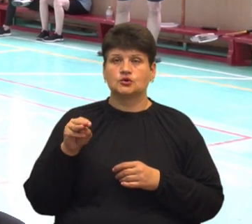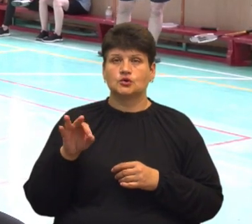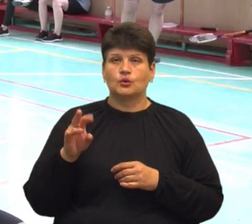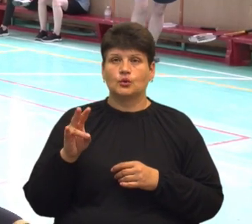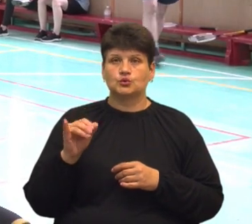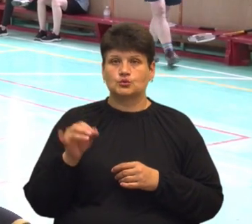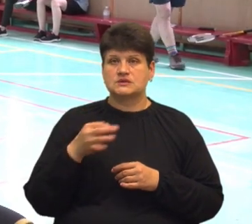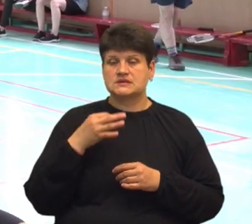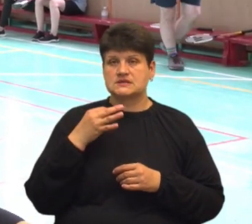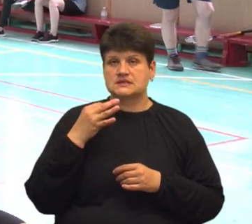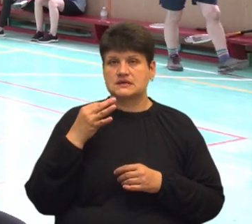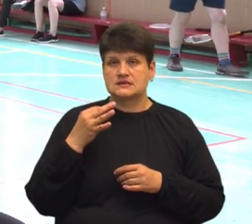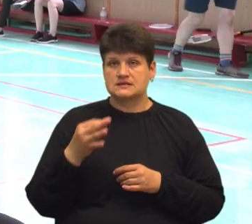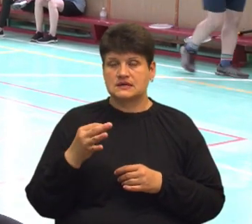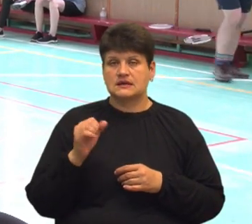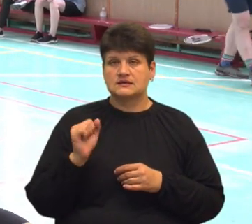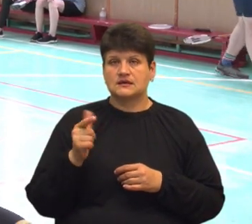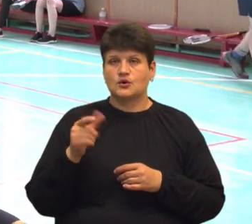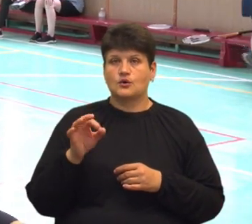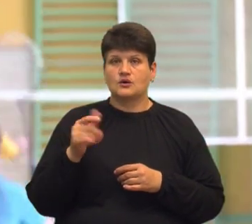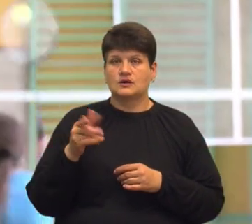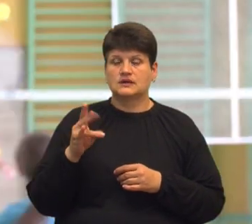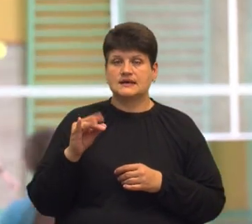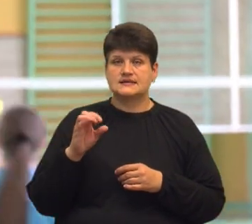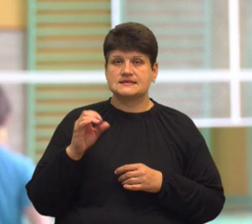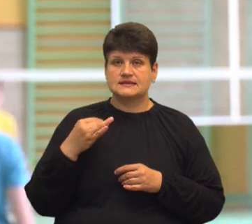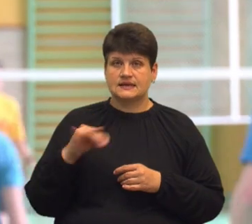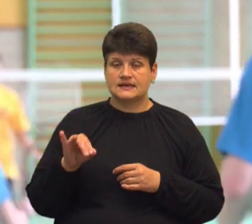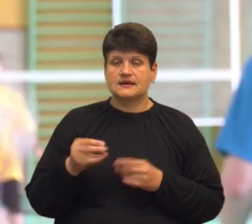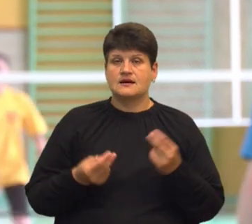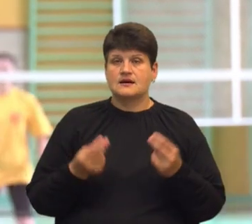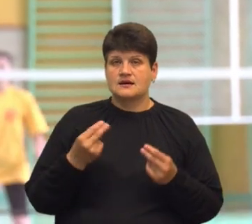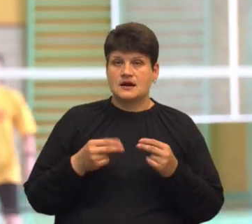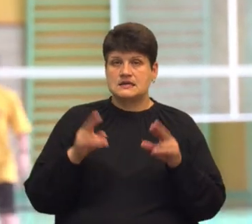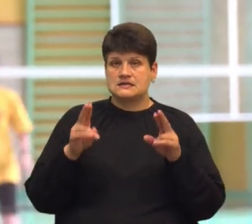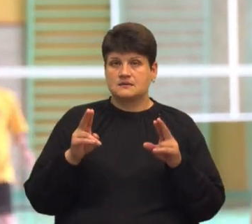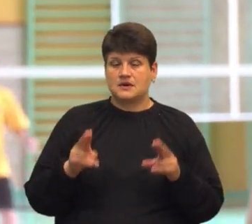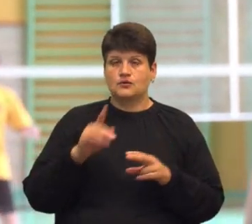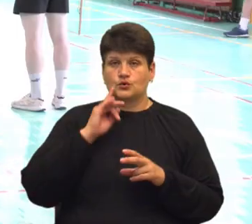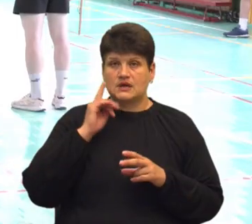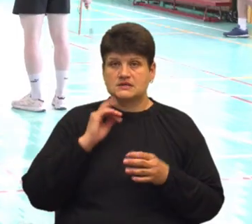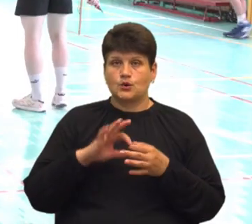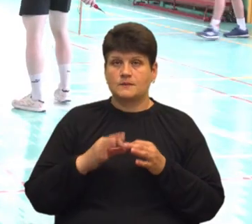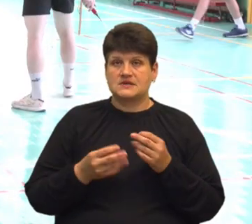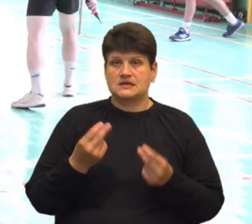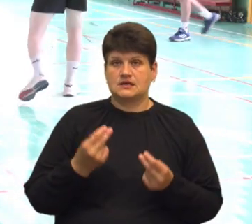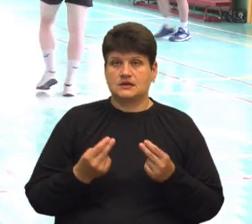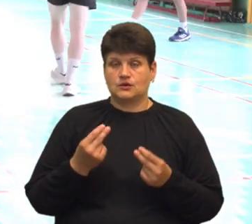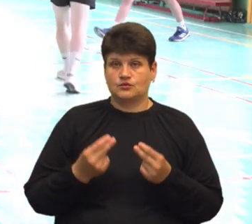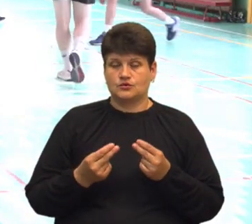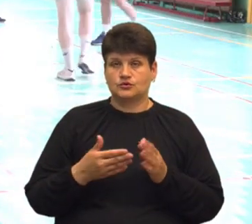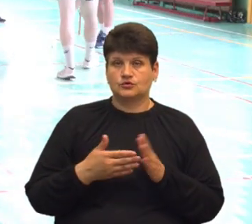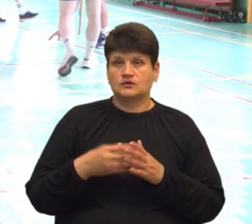федерації цього виду спорту Андрій Огнистий. Каже, грають за правилами юнацьких олімпійських ігор. Бадмінтон грає до 21